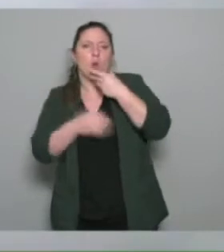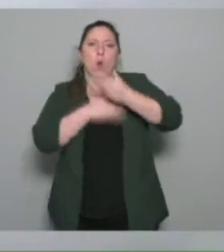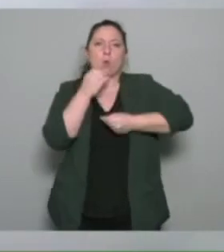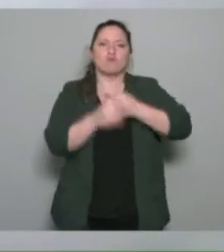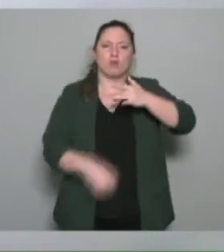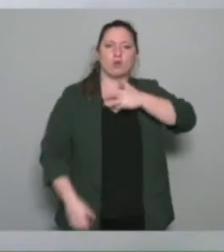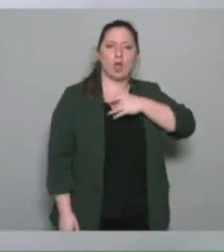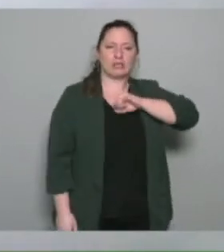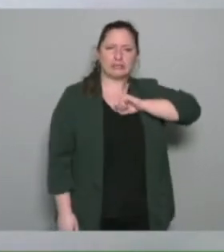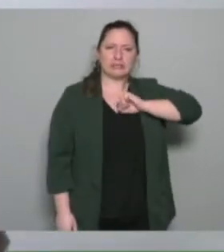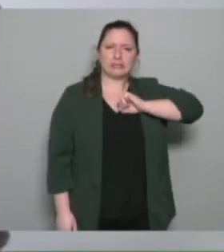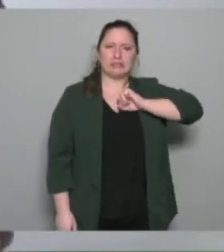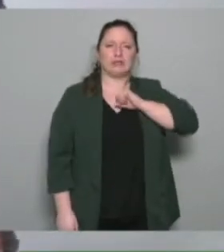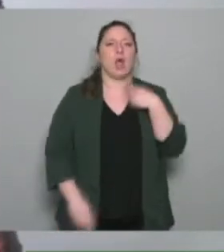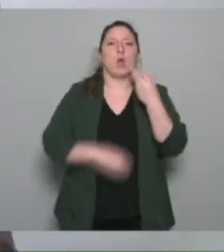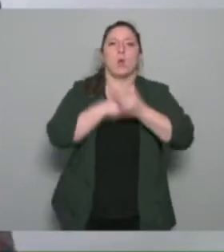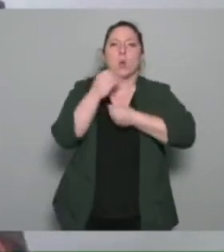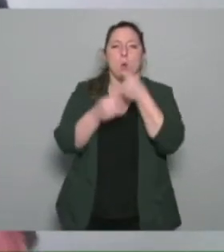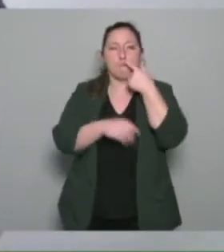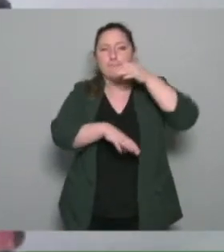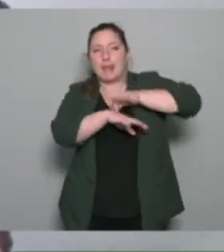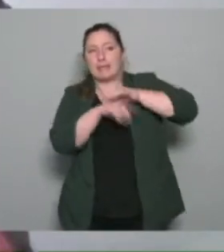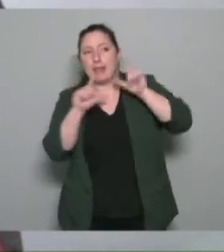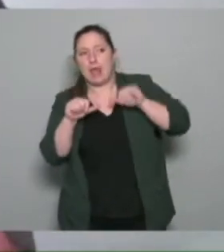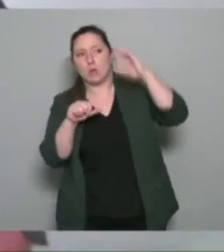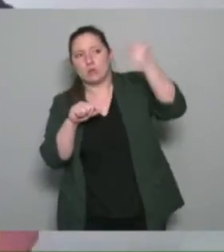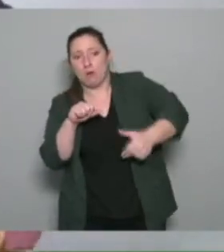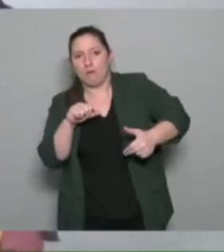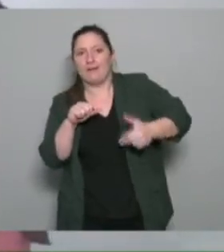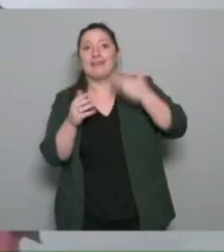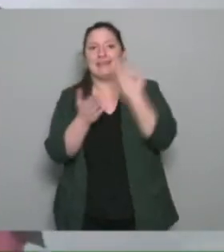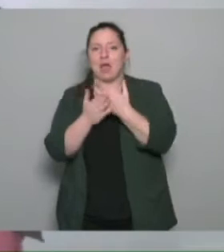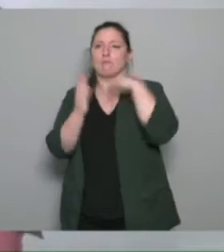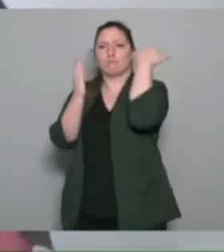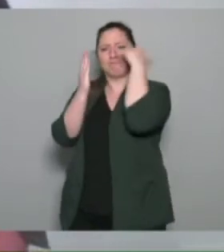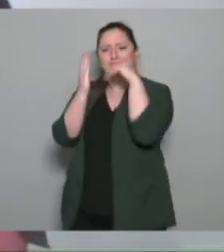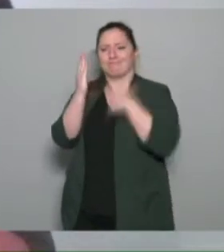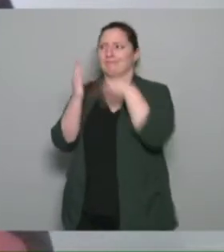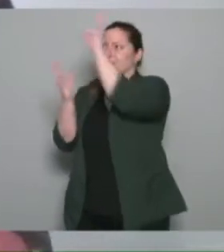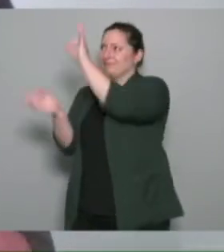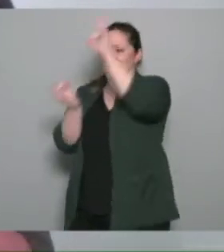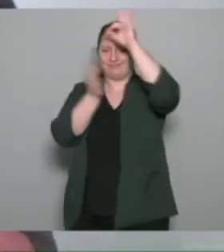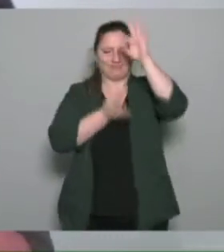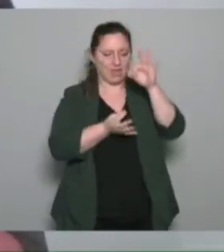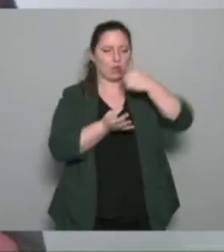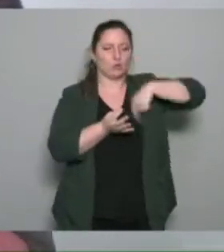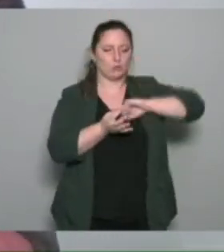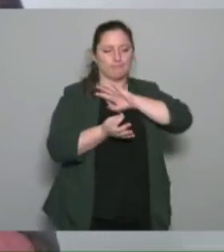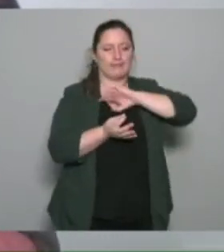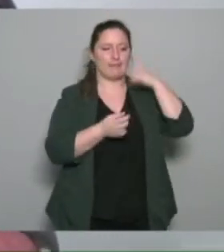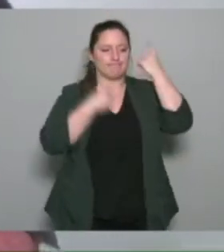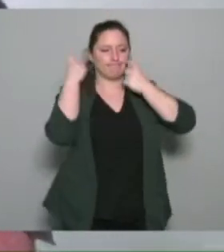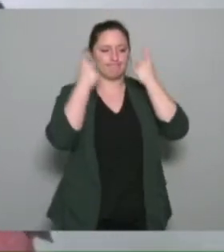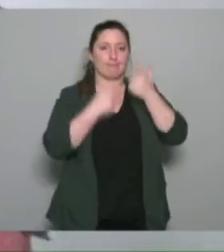pathologie de base et selon ça on a appliqué en ligne générale ce que lui il nous demandait et à chaque rapport on pouvait